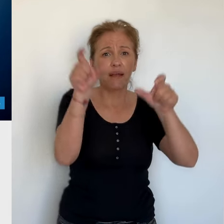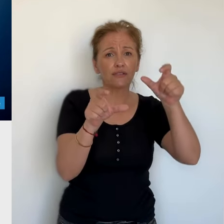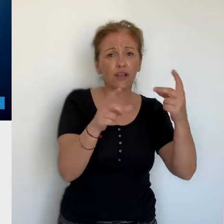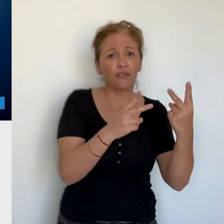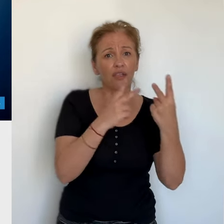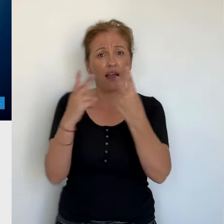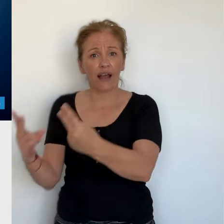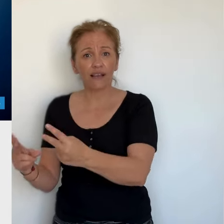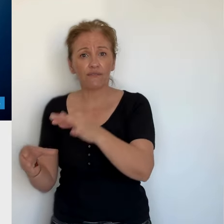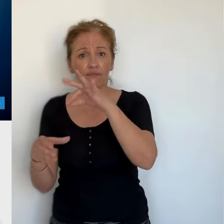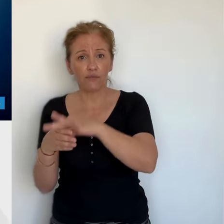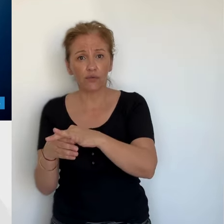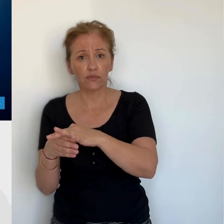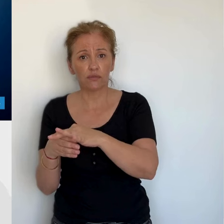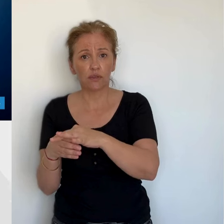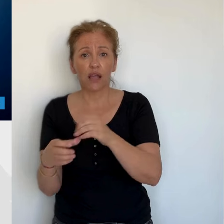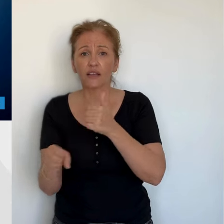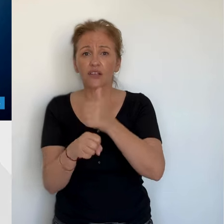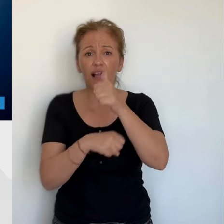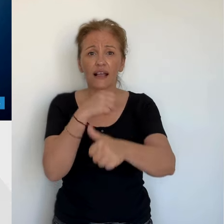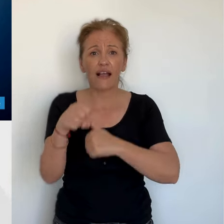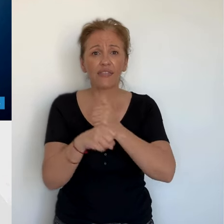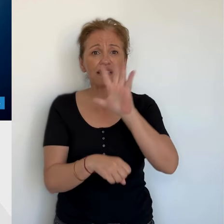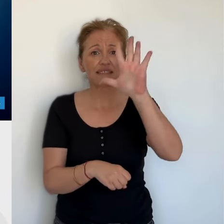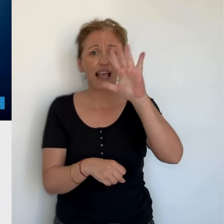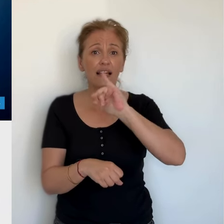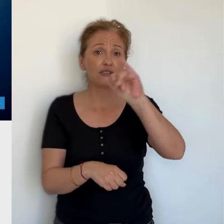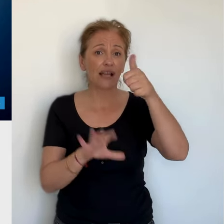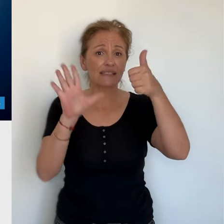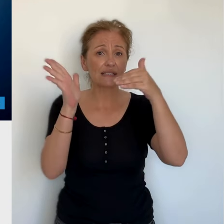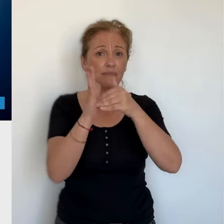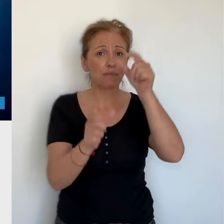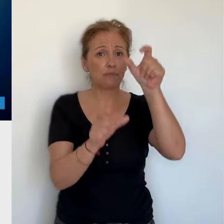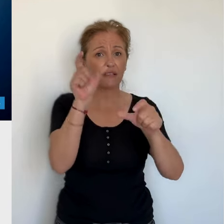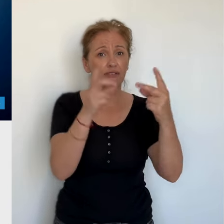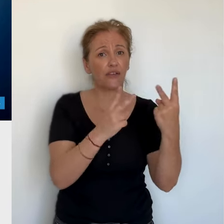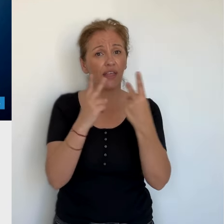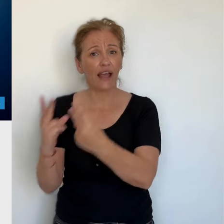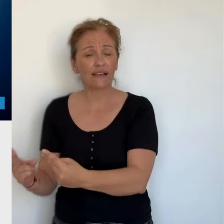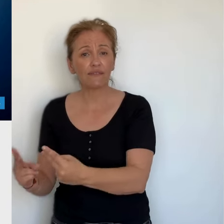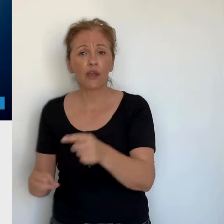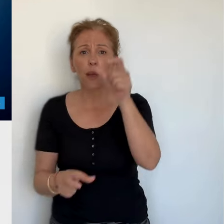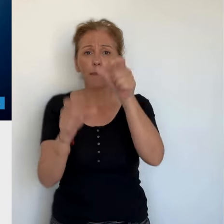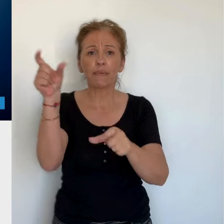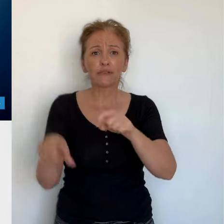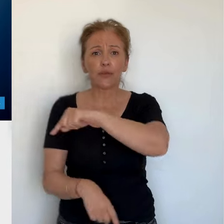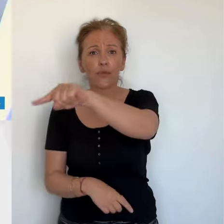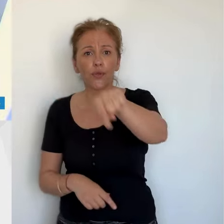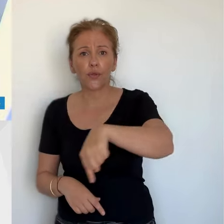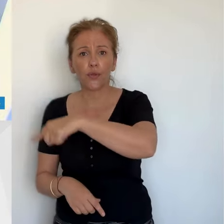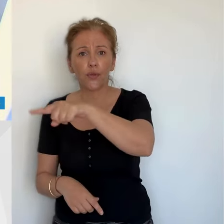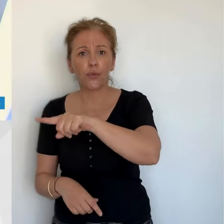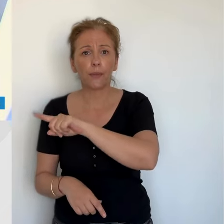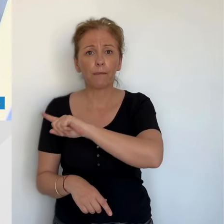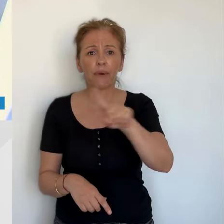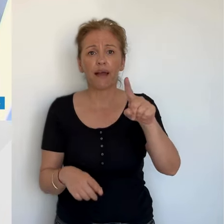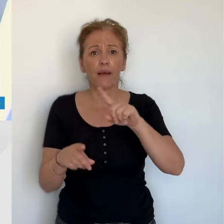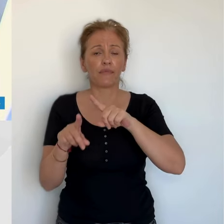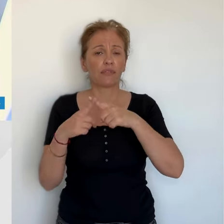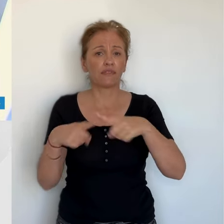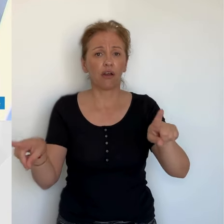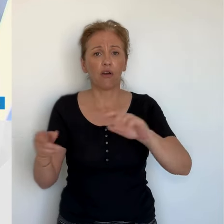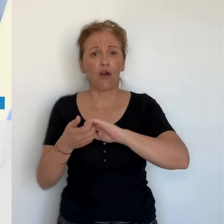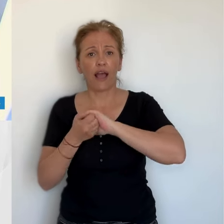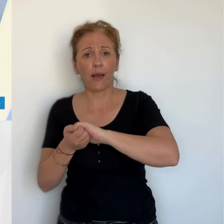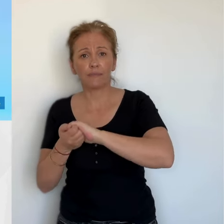base aérienne 126. Tout comme à Lumion, avec une présence massive de nouveaux arrivants. Un vote importé bien réel, selon André Faz.